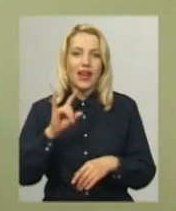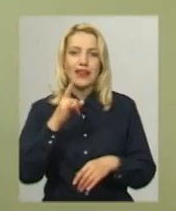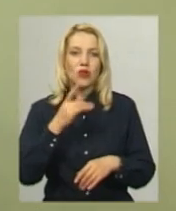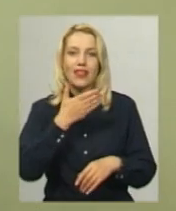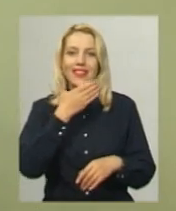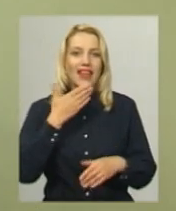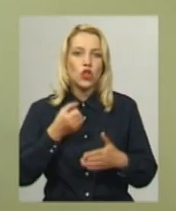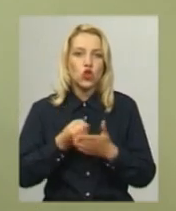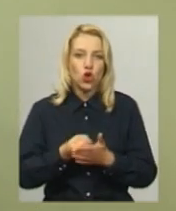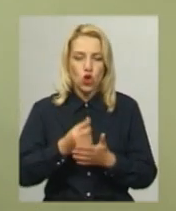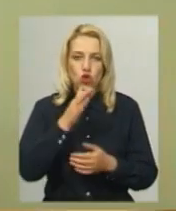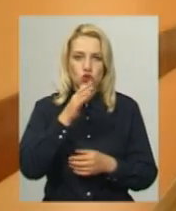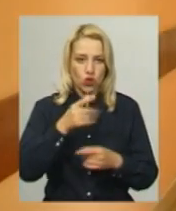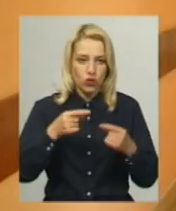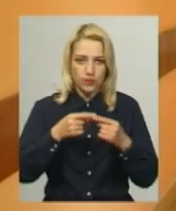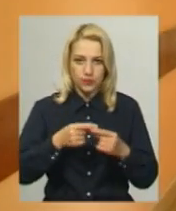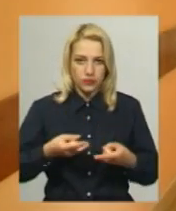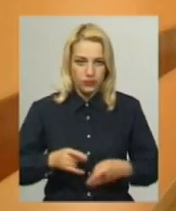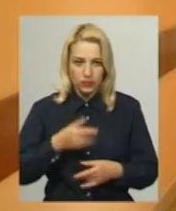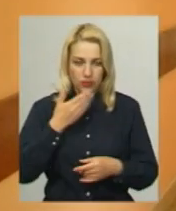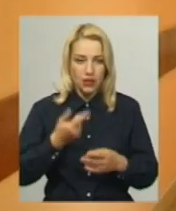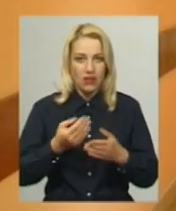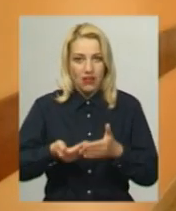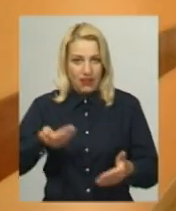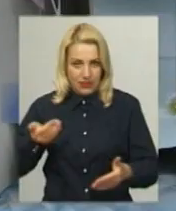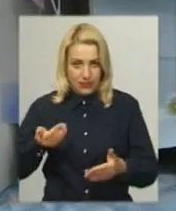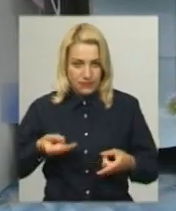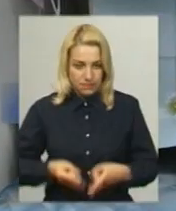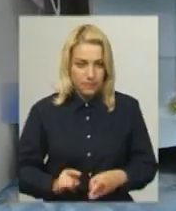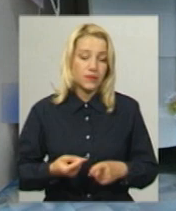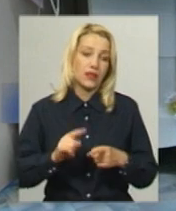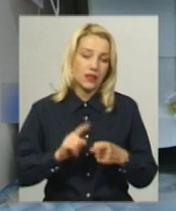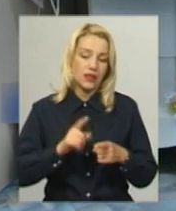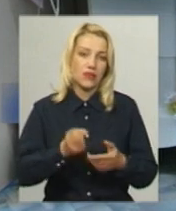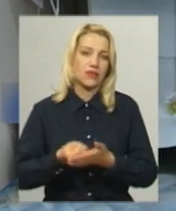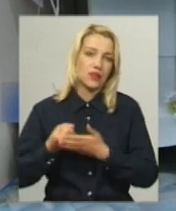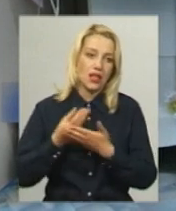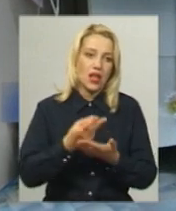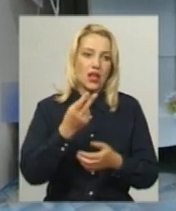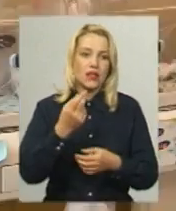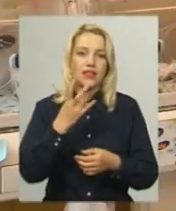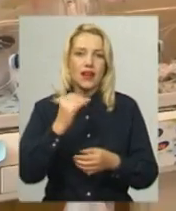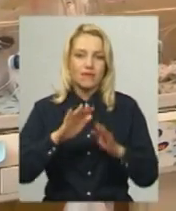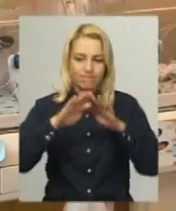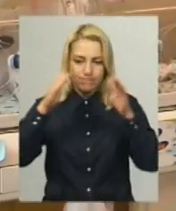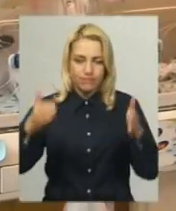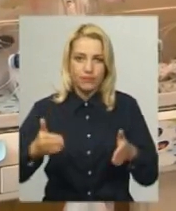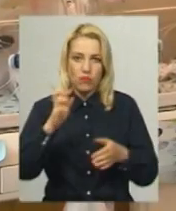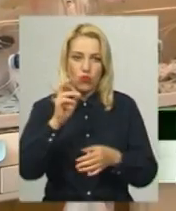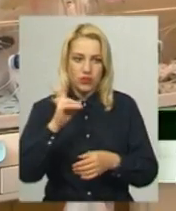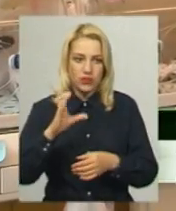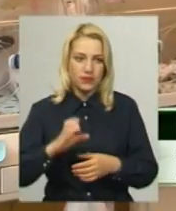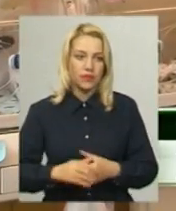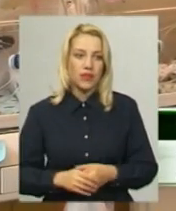Після огляду лікарем і неонатологом, дитину переправили до Хмельницької міської дитячої лікарні на другий етап виходжування. Немовлядка до нас